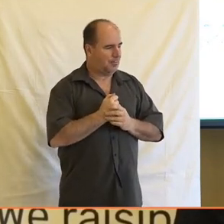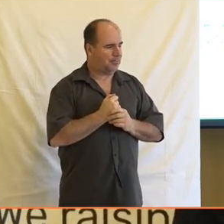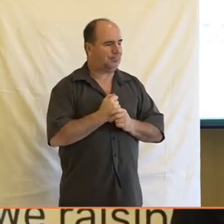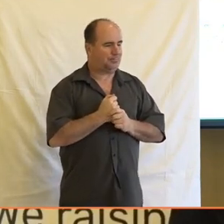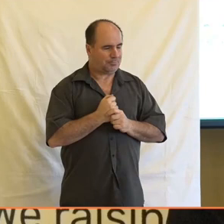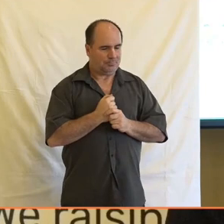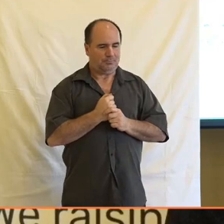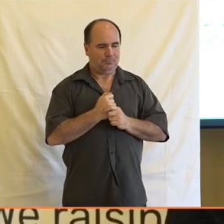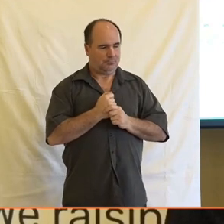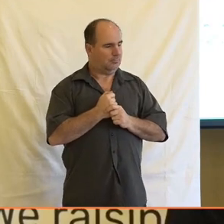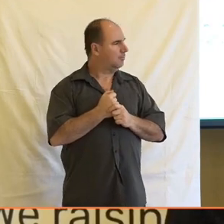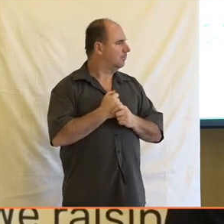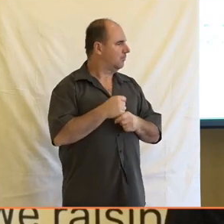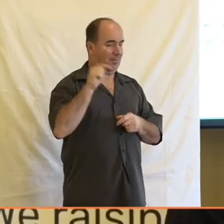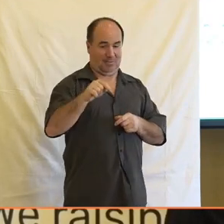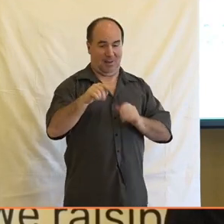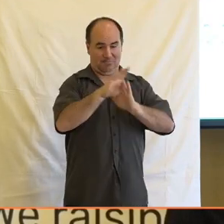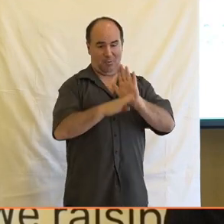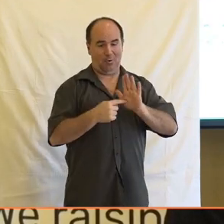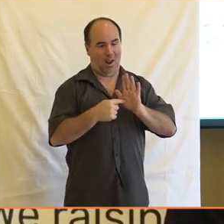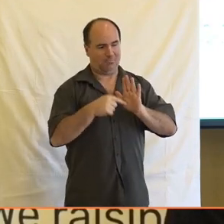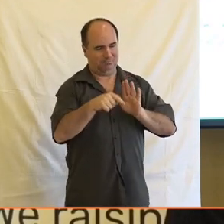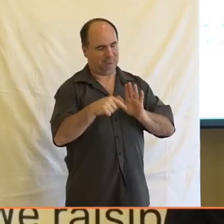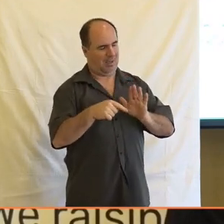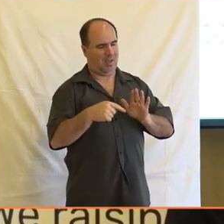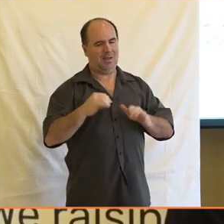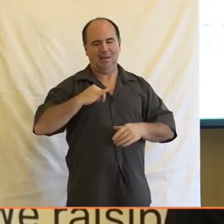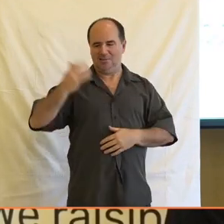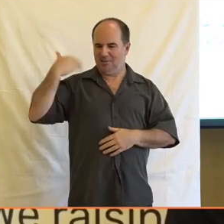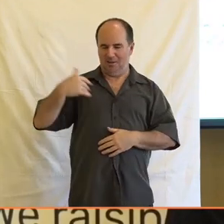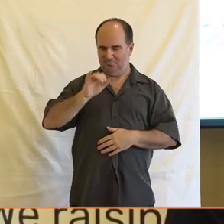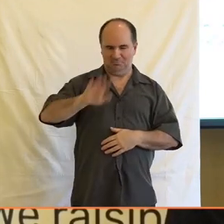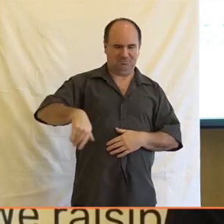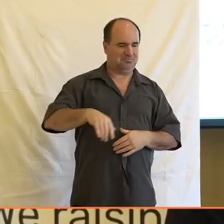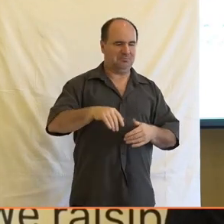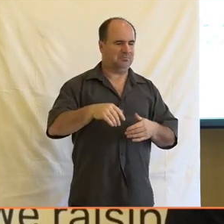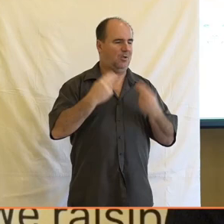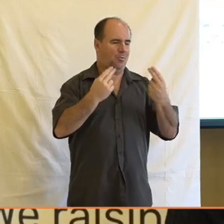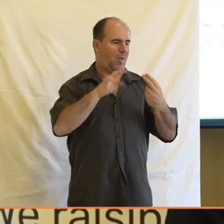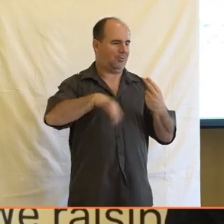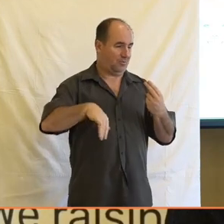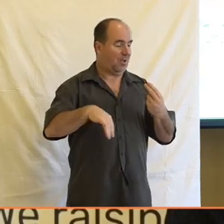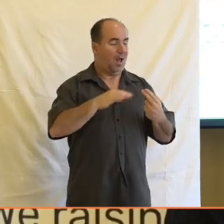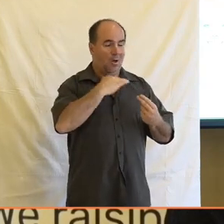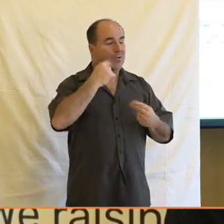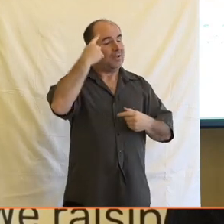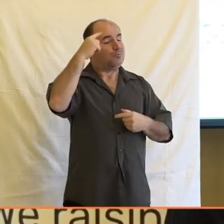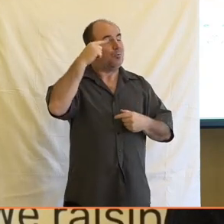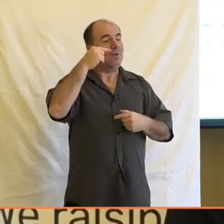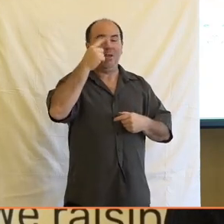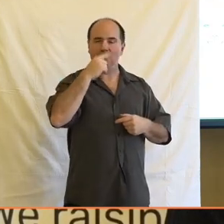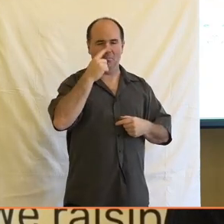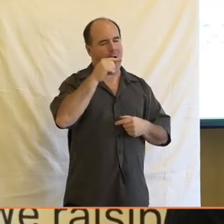takhle, my jsme ho dřív vlastně mu nevěnovali příliš velikou pozornost, to znamená, že je relativně velmi málo studií zaměřených na tuhletu oblast